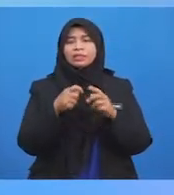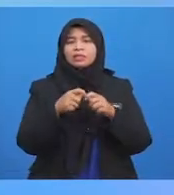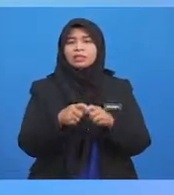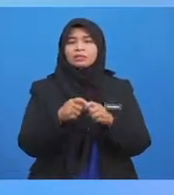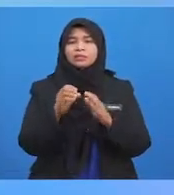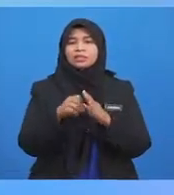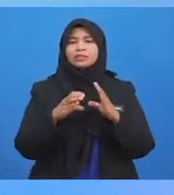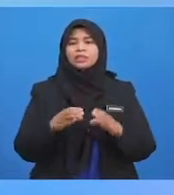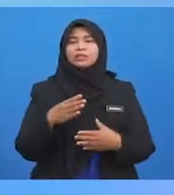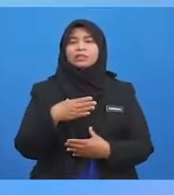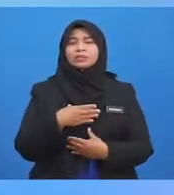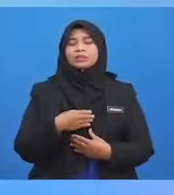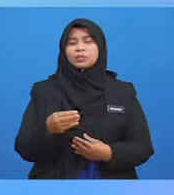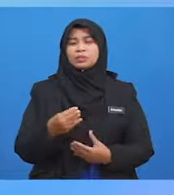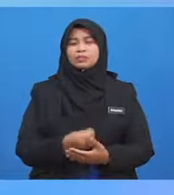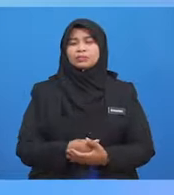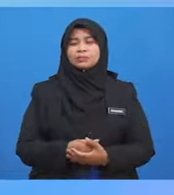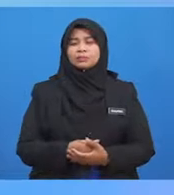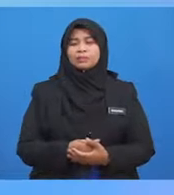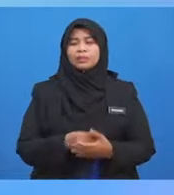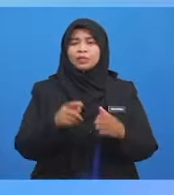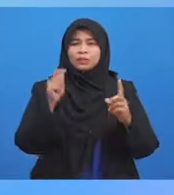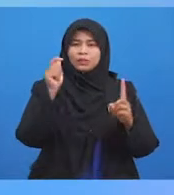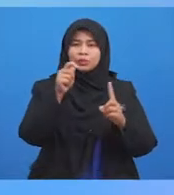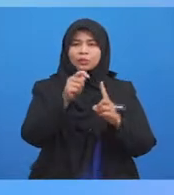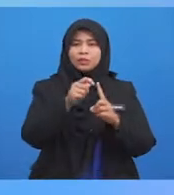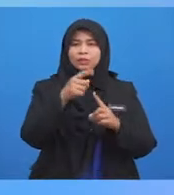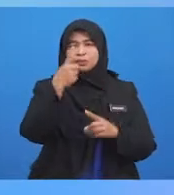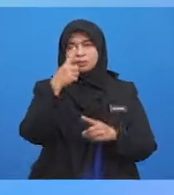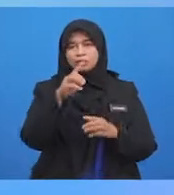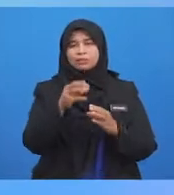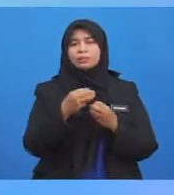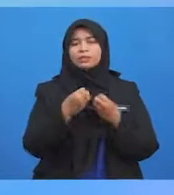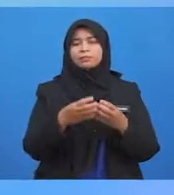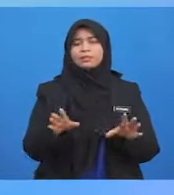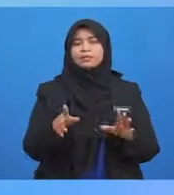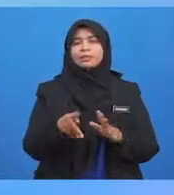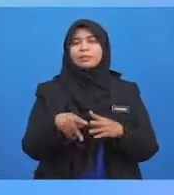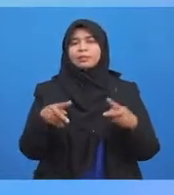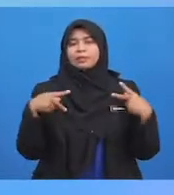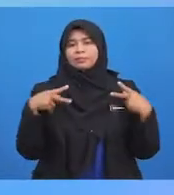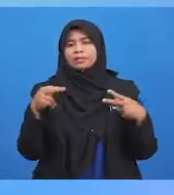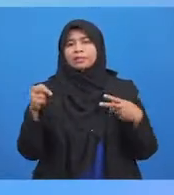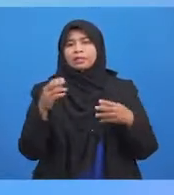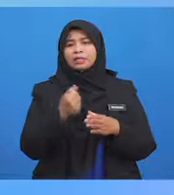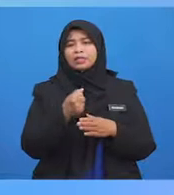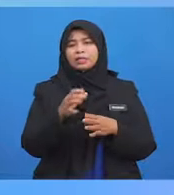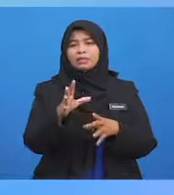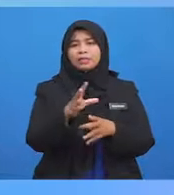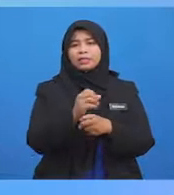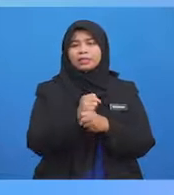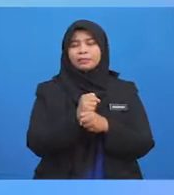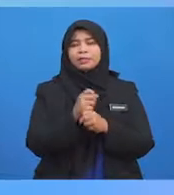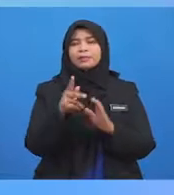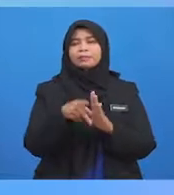sukarela Sebab apa? Tujuannya untuk melepaskan pemilikan Atau mendapatkan